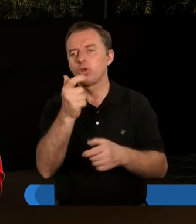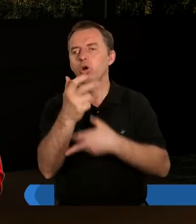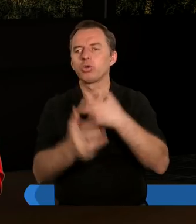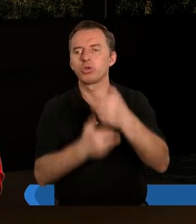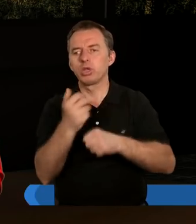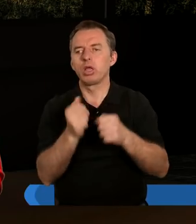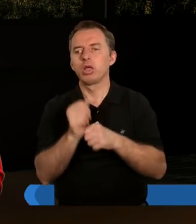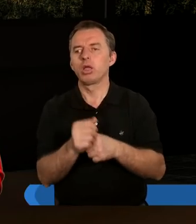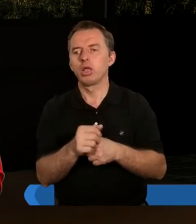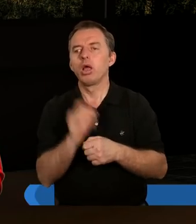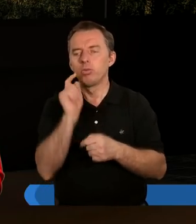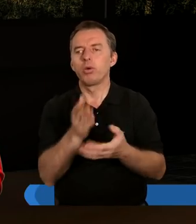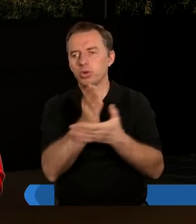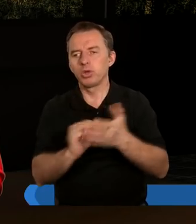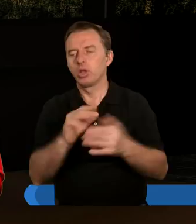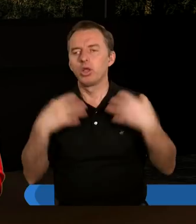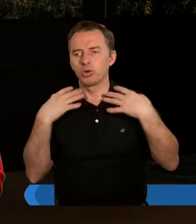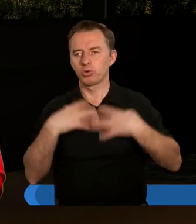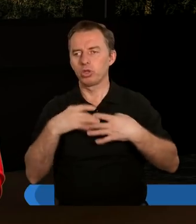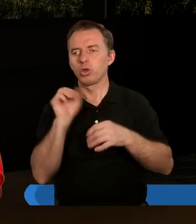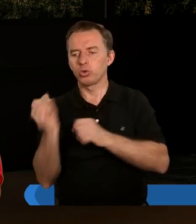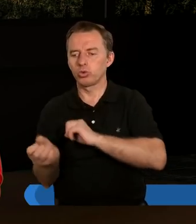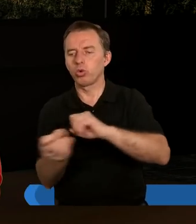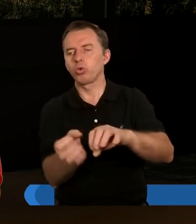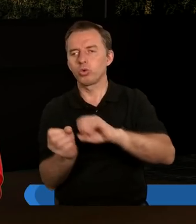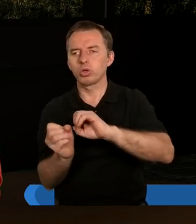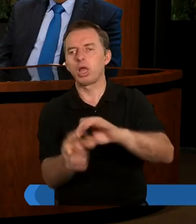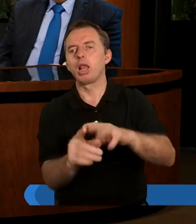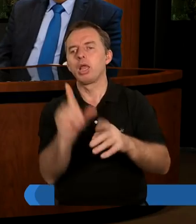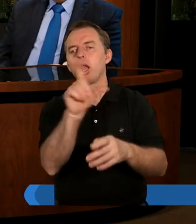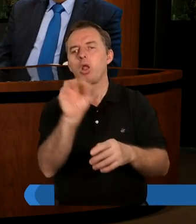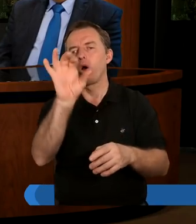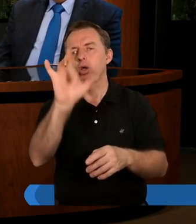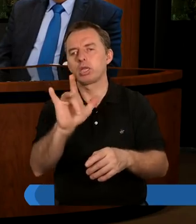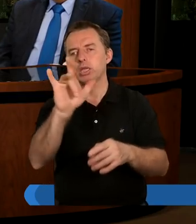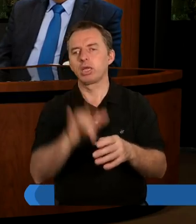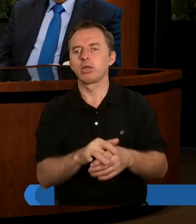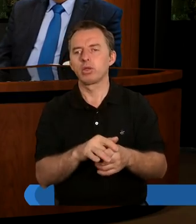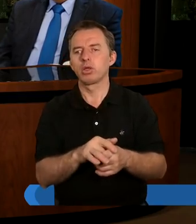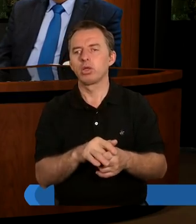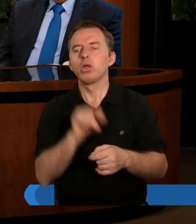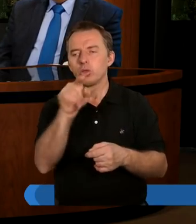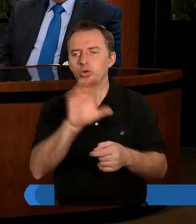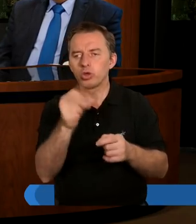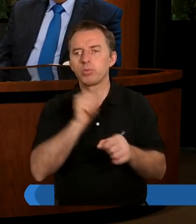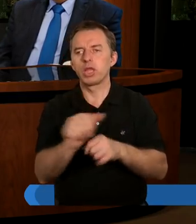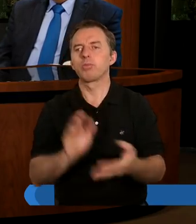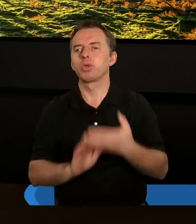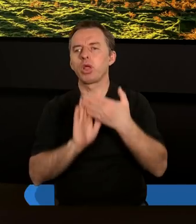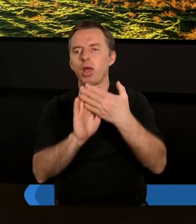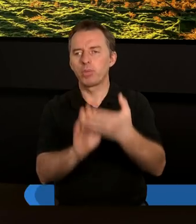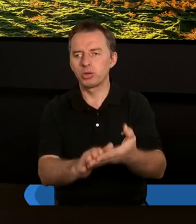wiedzą, co czynią. A przy dzieleniu się jego szatami rzucali losy. Czym jest przebaczenie?